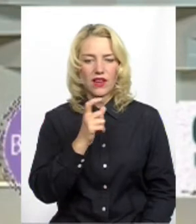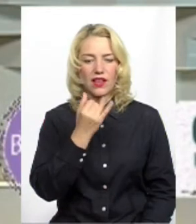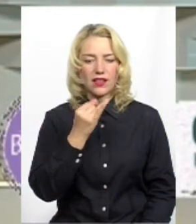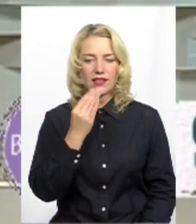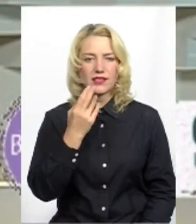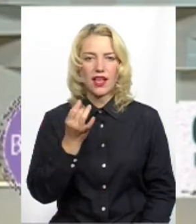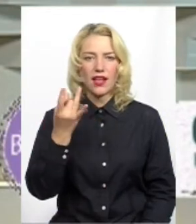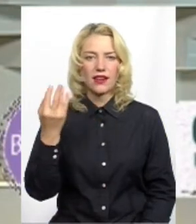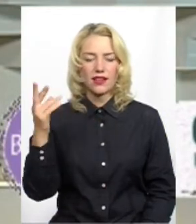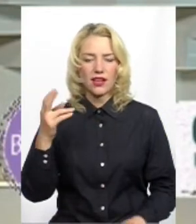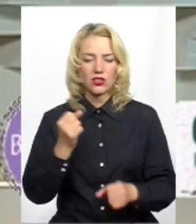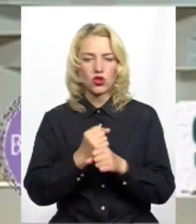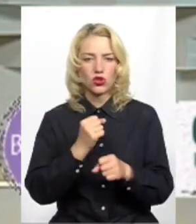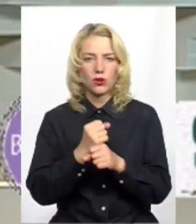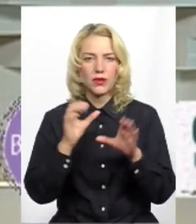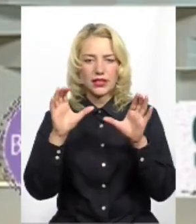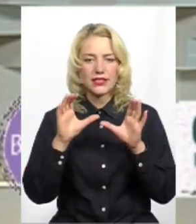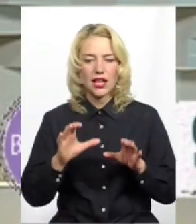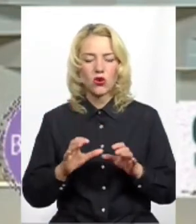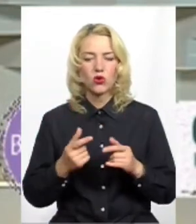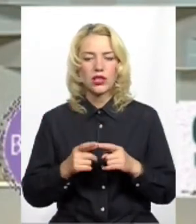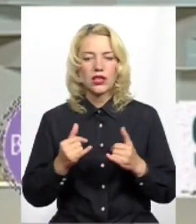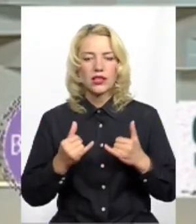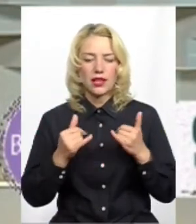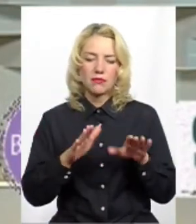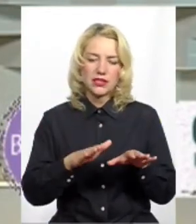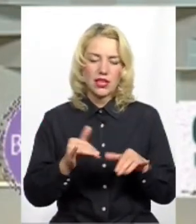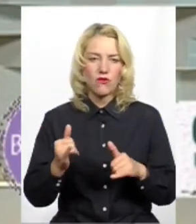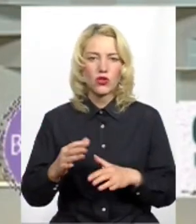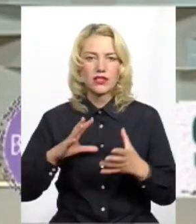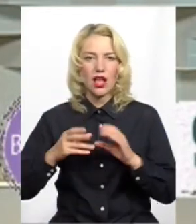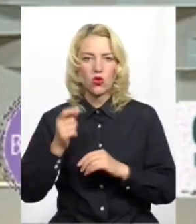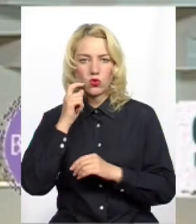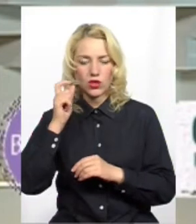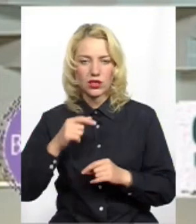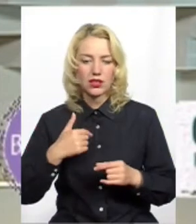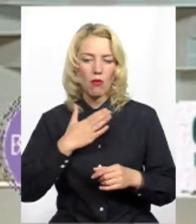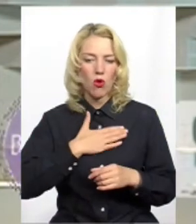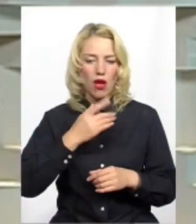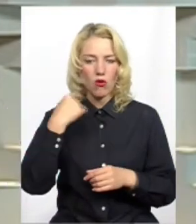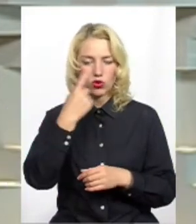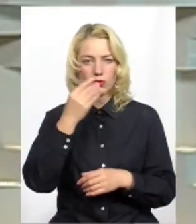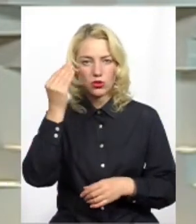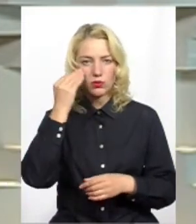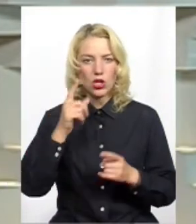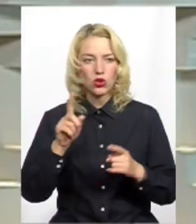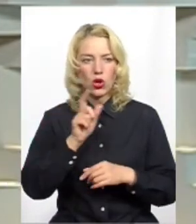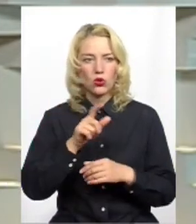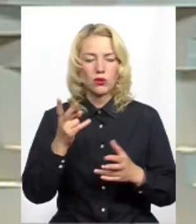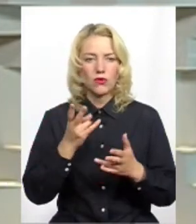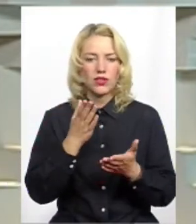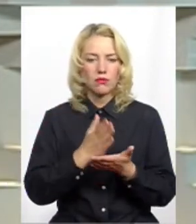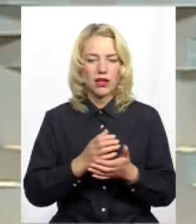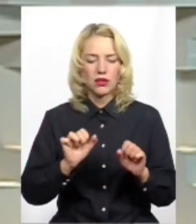проєкт закону про референдуми для України, як місцевого, так і загальноукраїнського рівня. Моя особиста позиція, що люди повинні мати